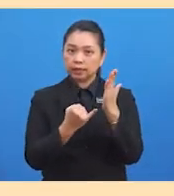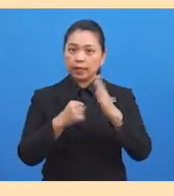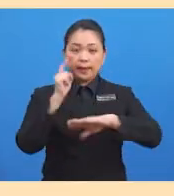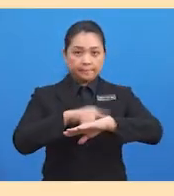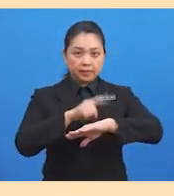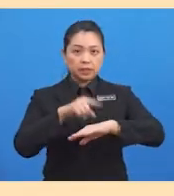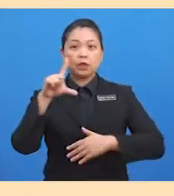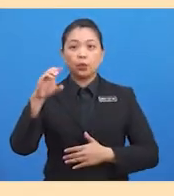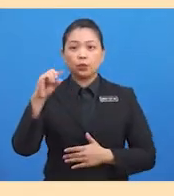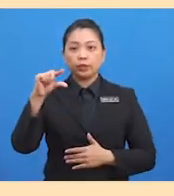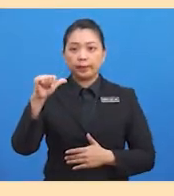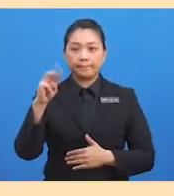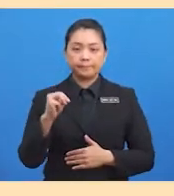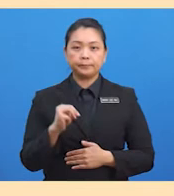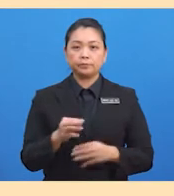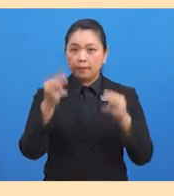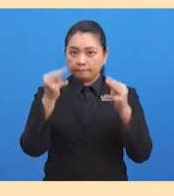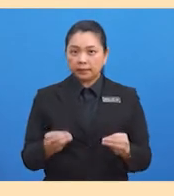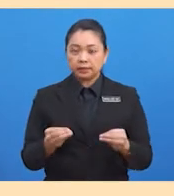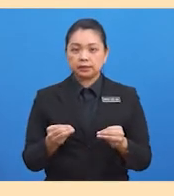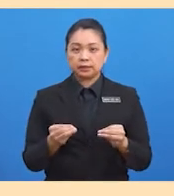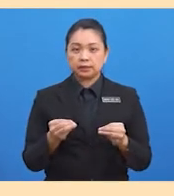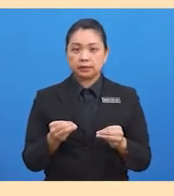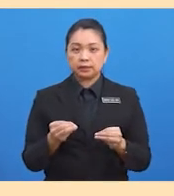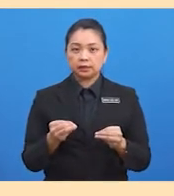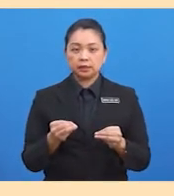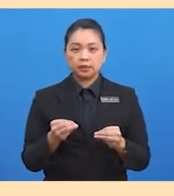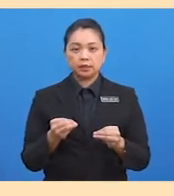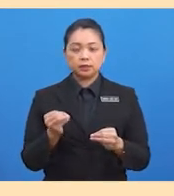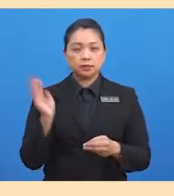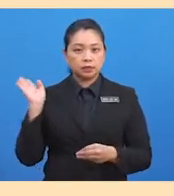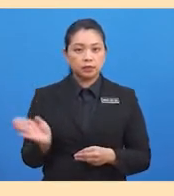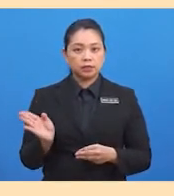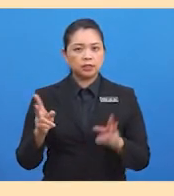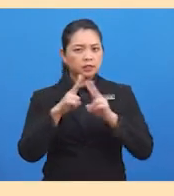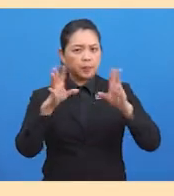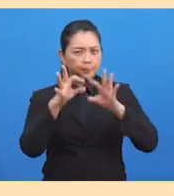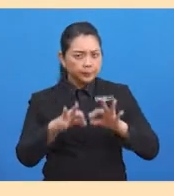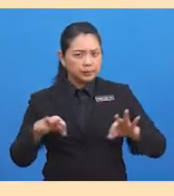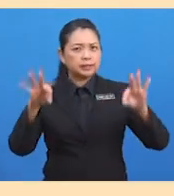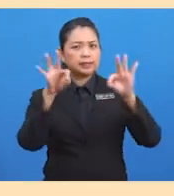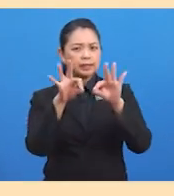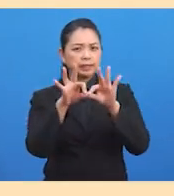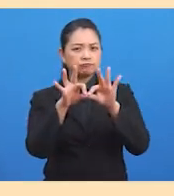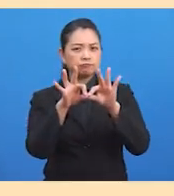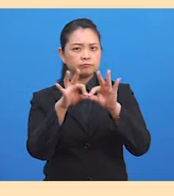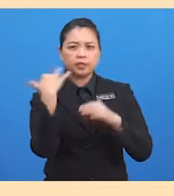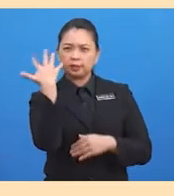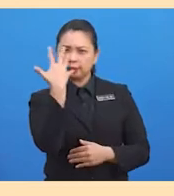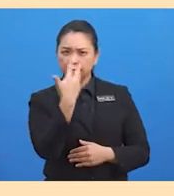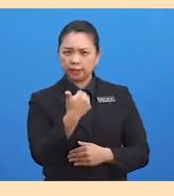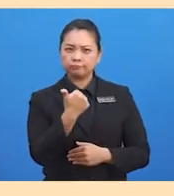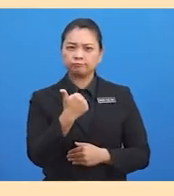pada zaman logam. Manusia pada zaman ini amat mementingkan nilai estetika, iaitu